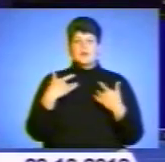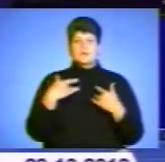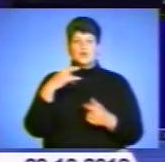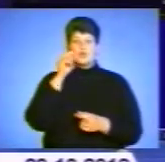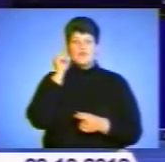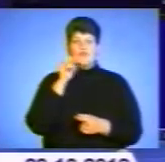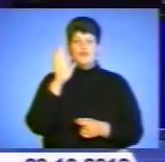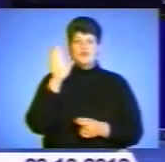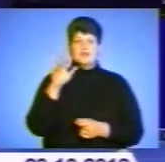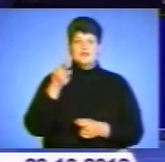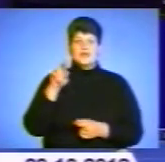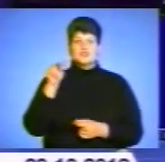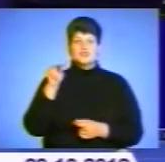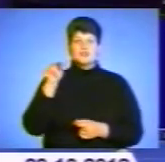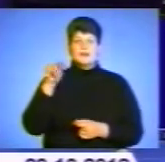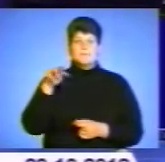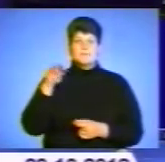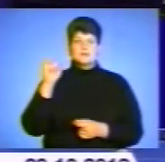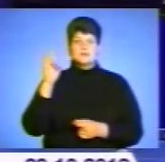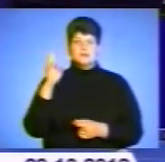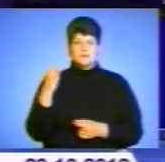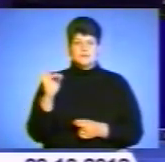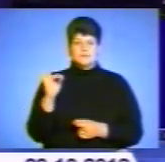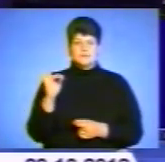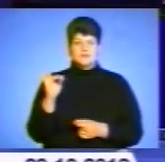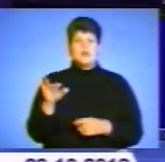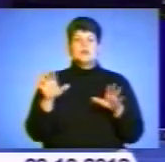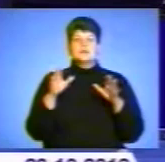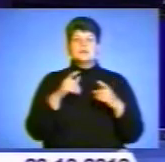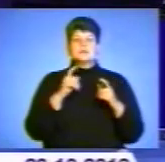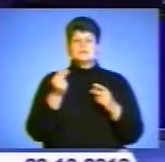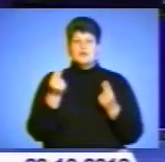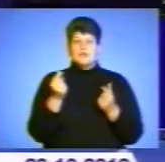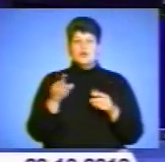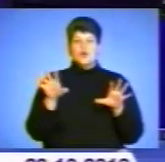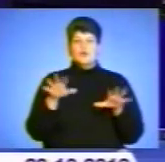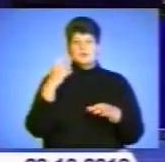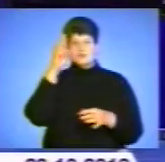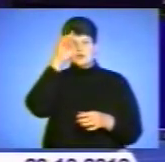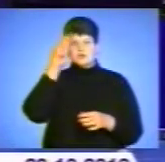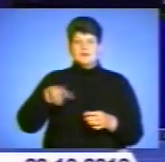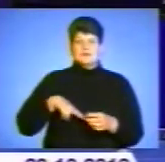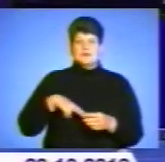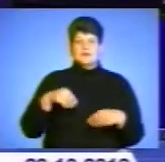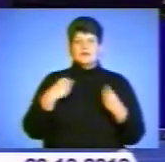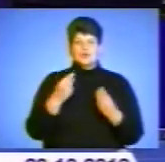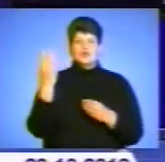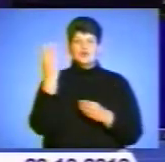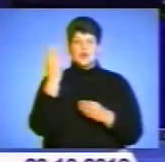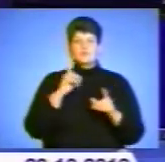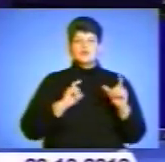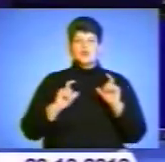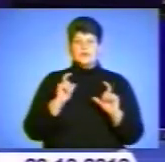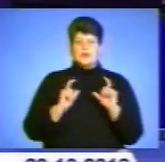Володимиру Ячмінському. І стипендії голови обласної державної адміністрації призначено чотирьом обдарованим студентам